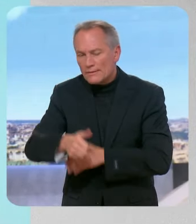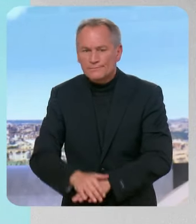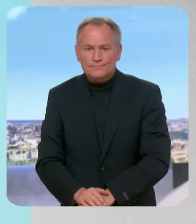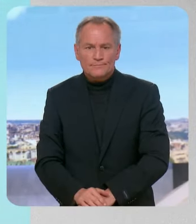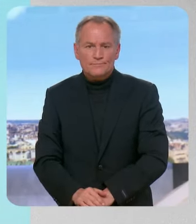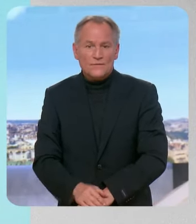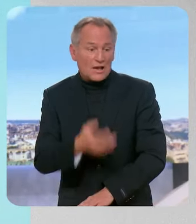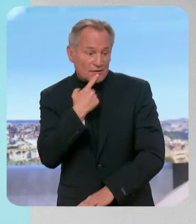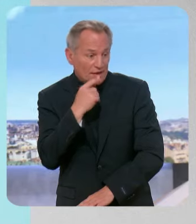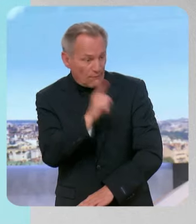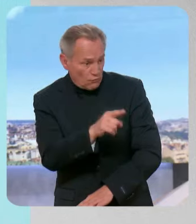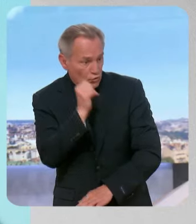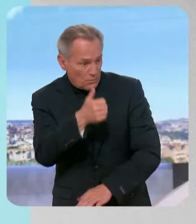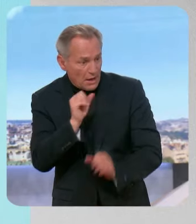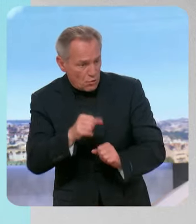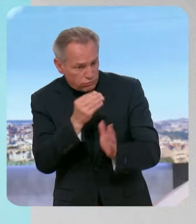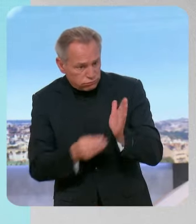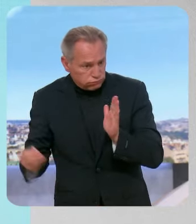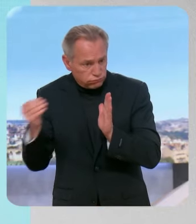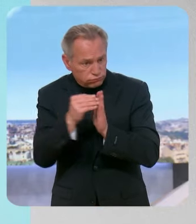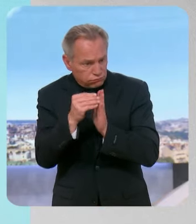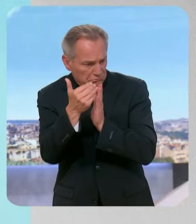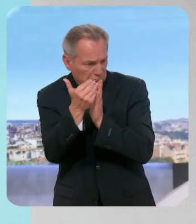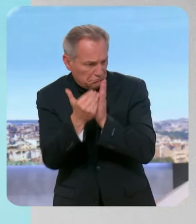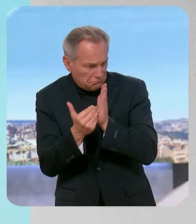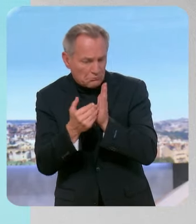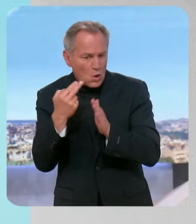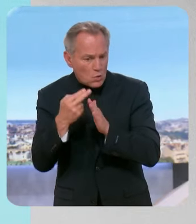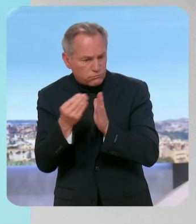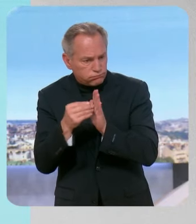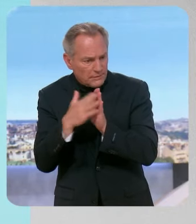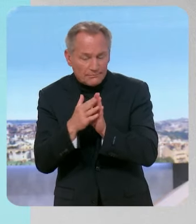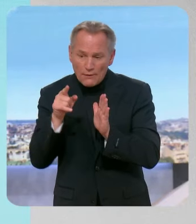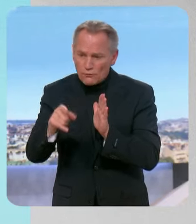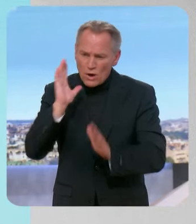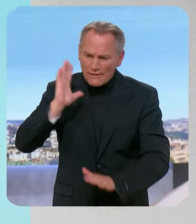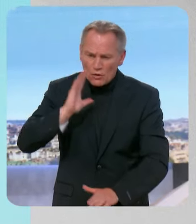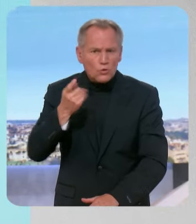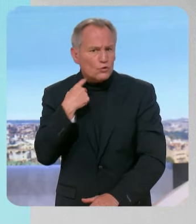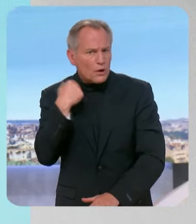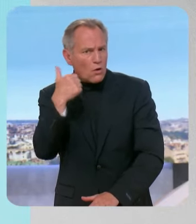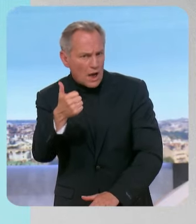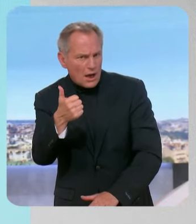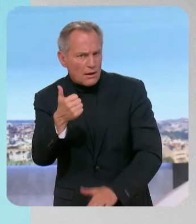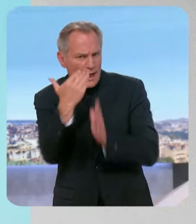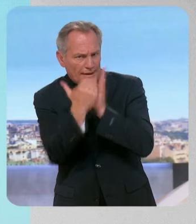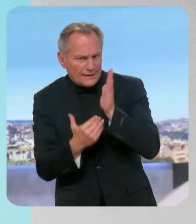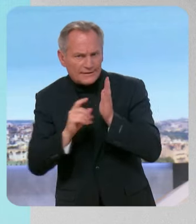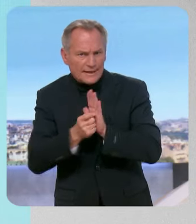position éligible. Vous avez porté, donc je le répète, les couleurs. Vous étiez numéro un de cette liste en 2019.